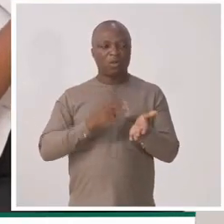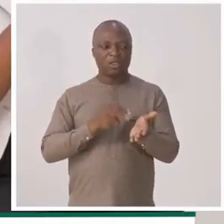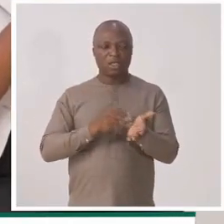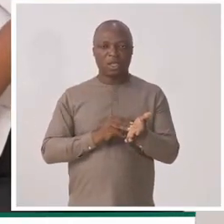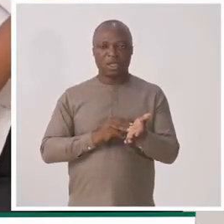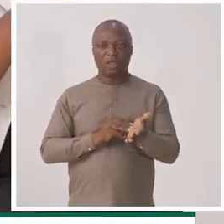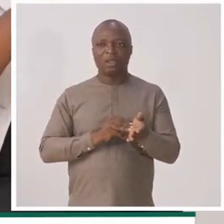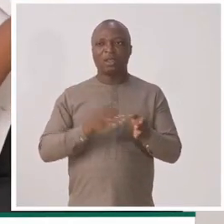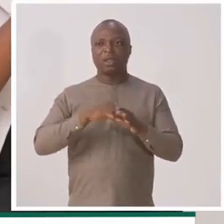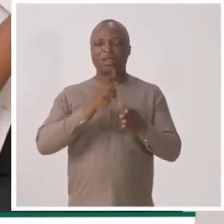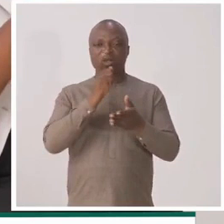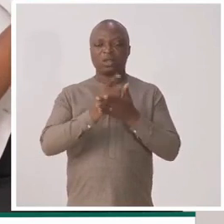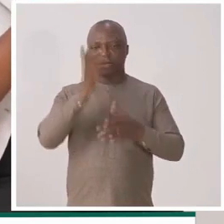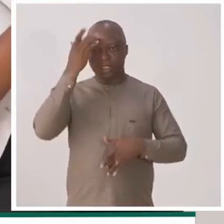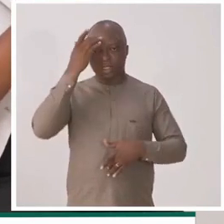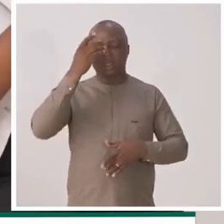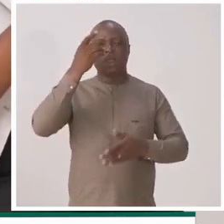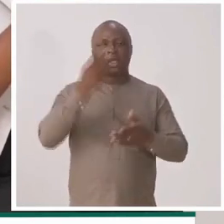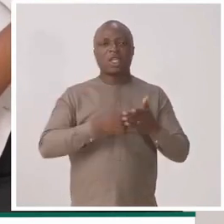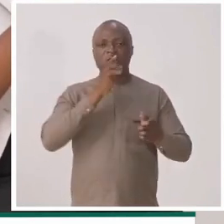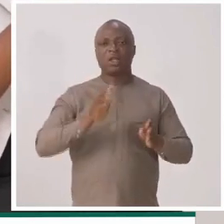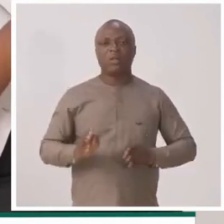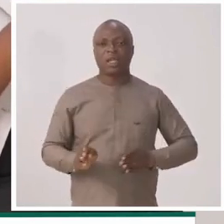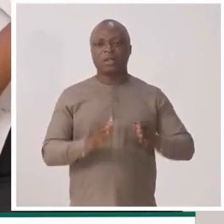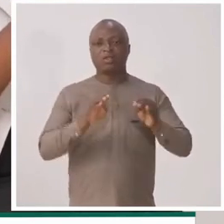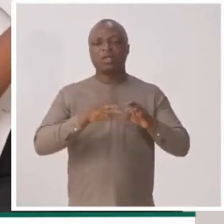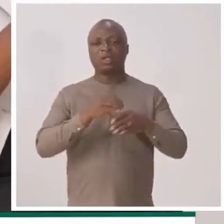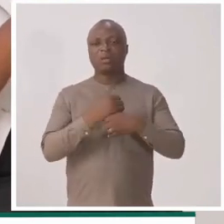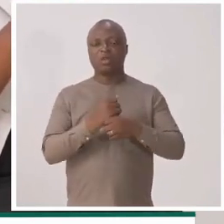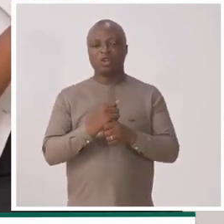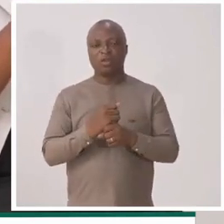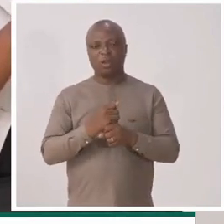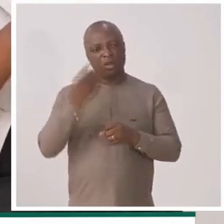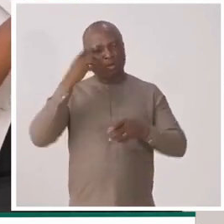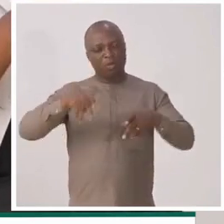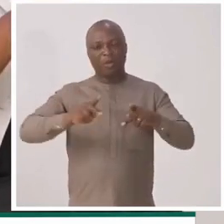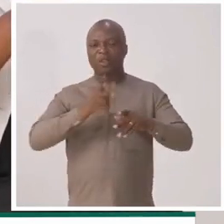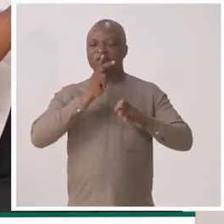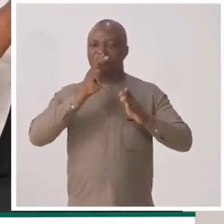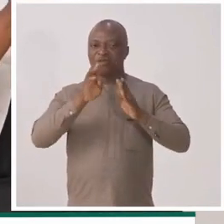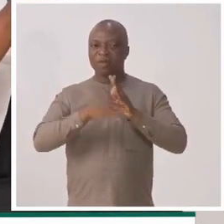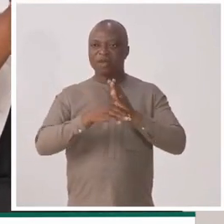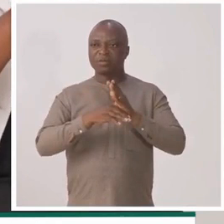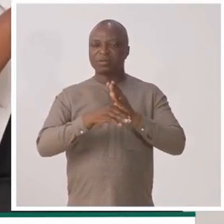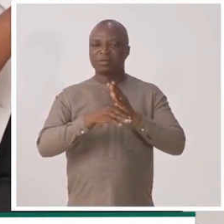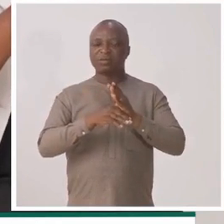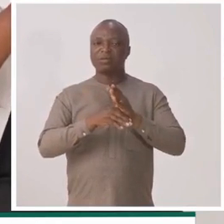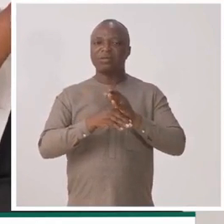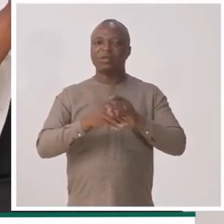médical dans le contexte de l'assurance maladie, quels sont les mécanismes qui sont mis en place pour permettre réellement